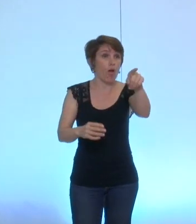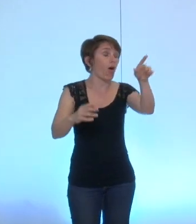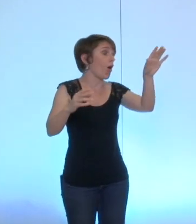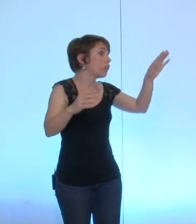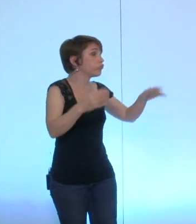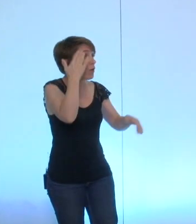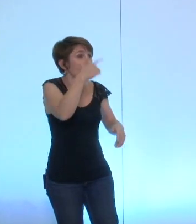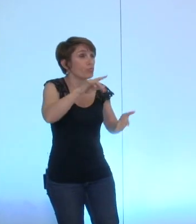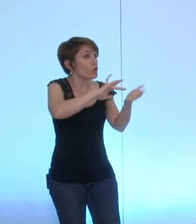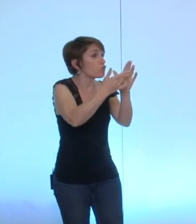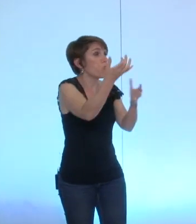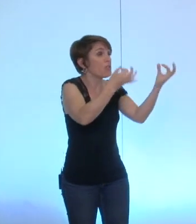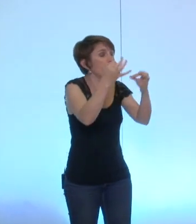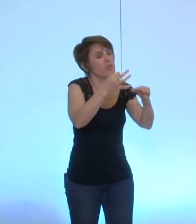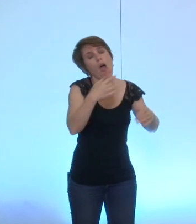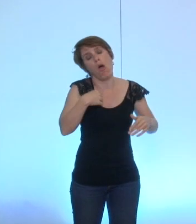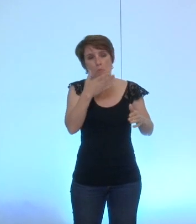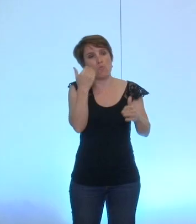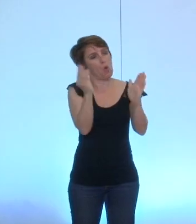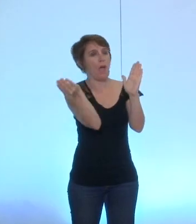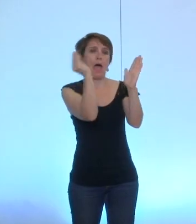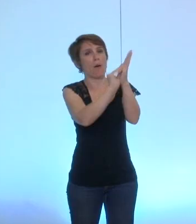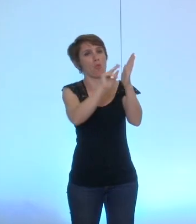allez monsieur Chamussy retire son amendement